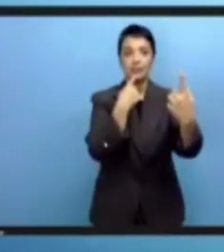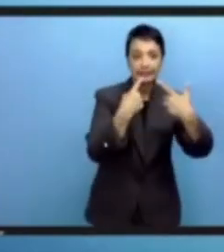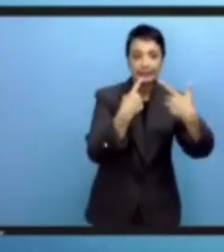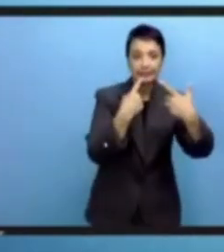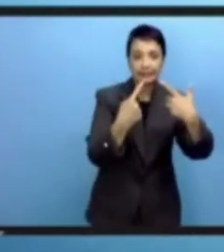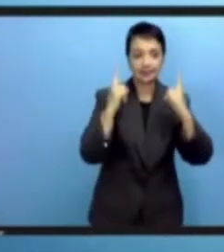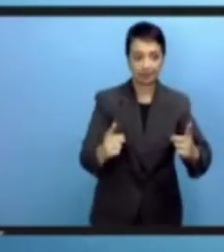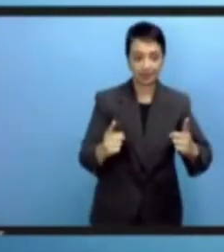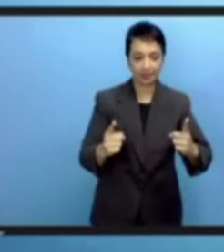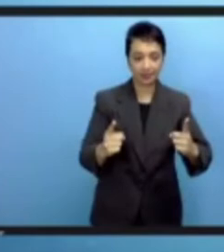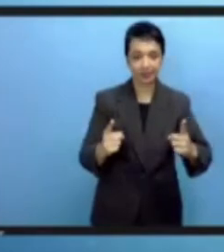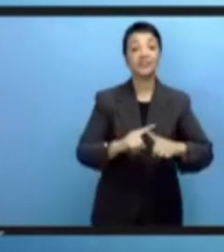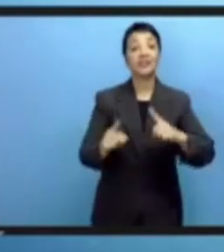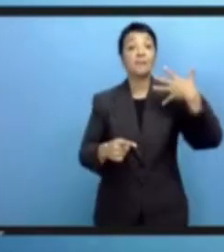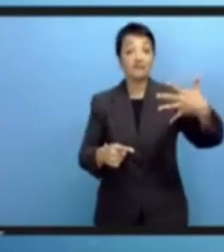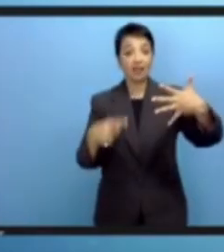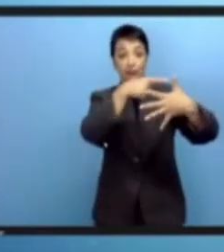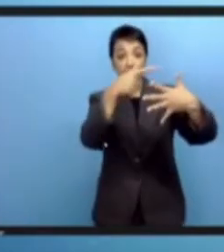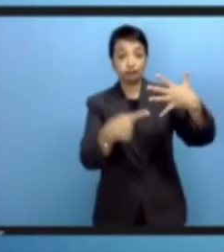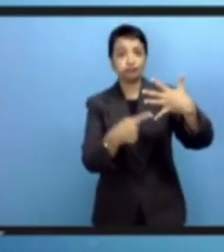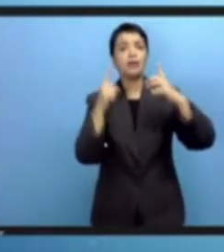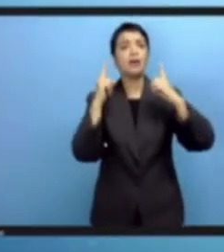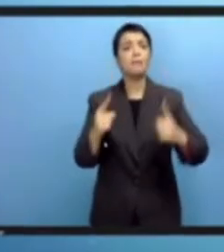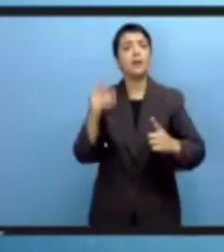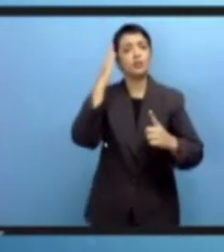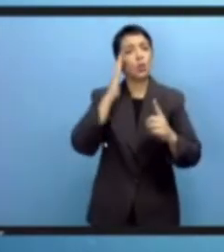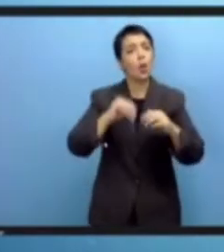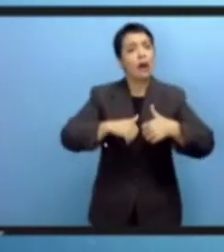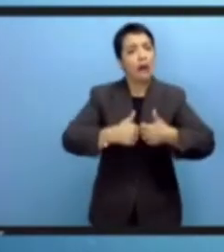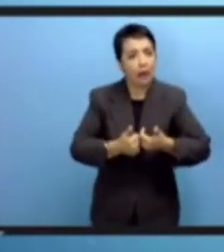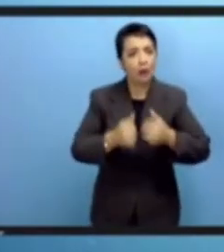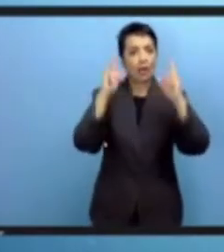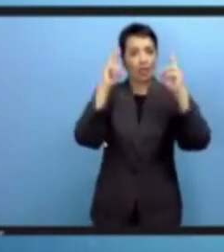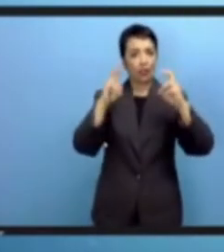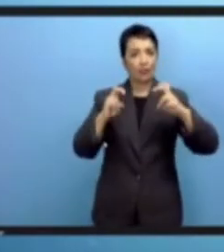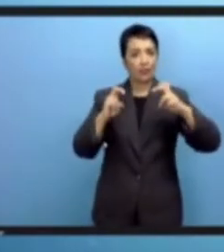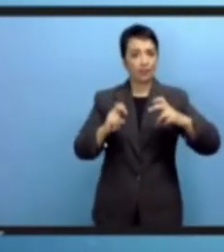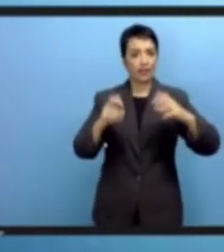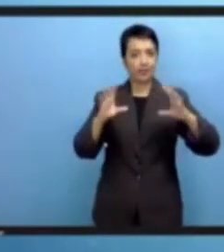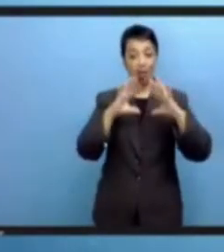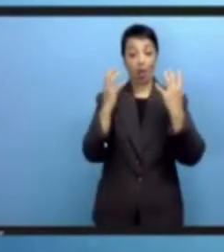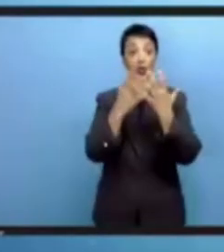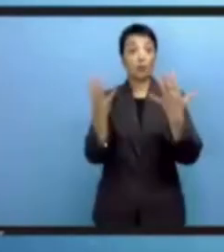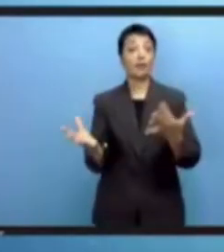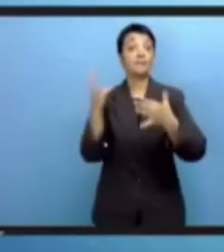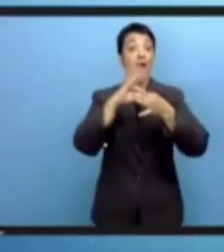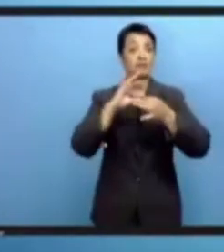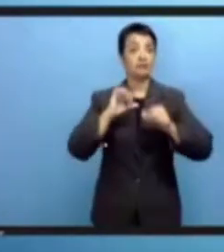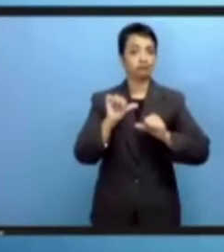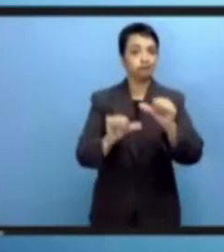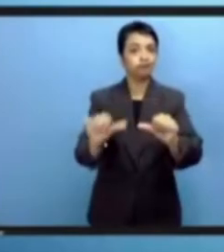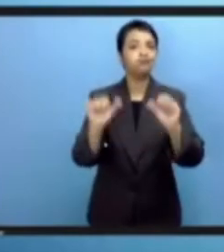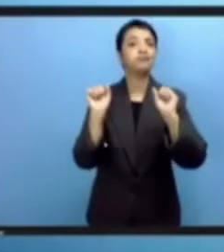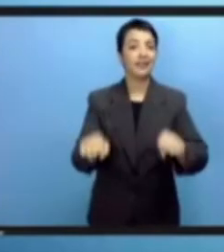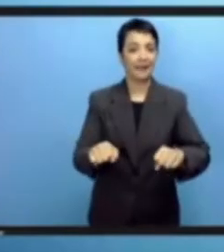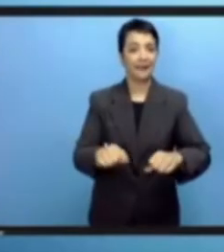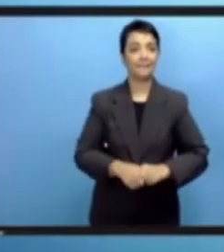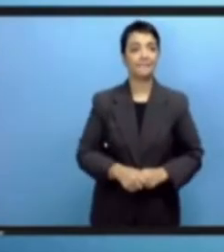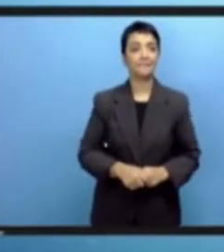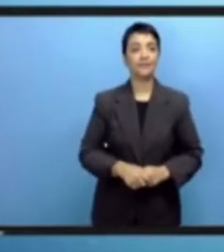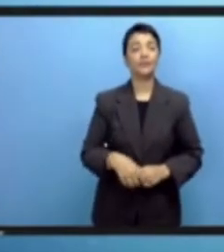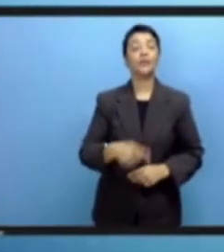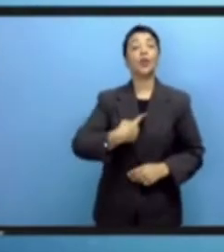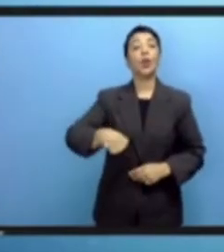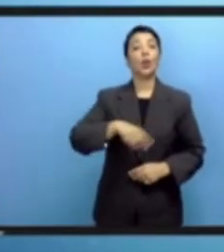عملاق وقد وإن البادرة تثير التفاؤل إن لهذا المنتدى بنوض